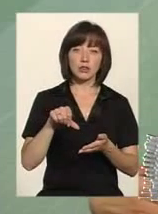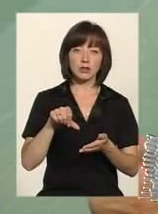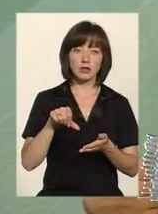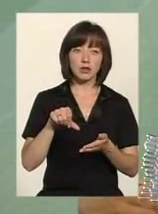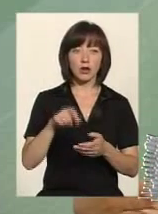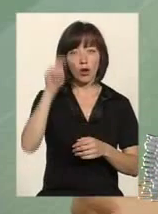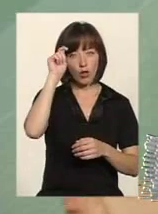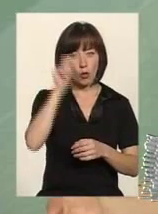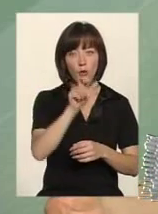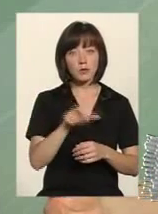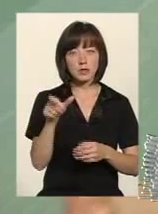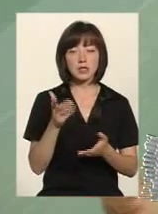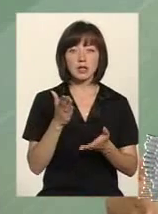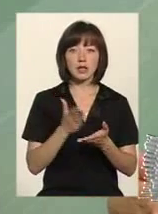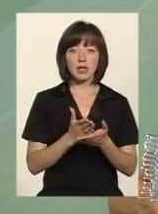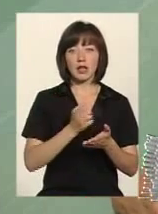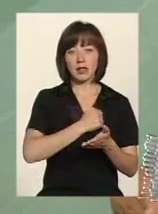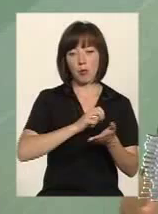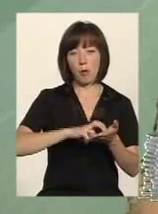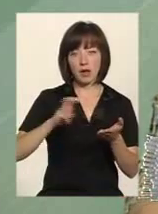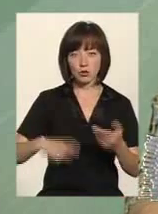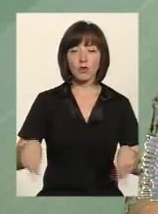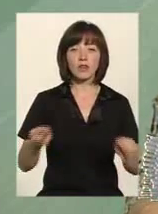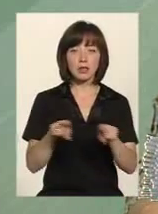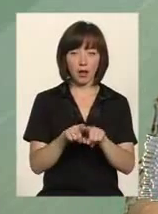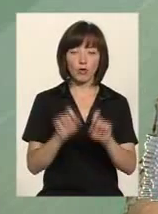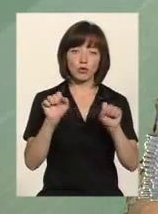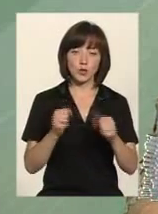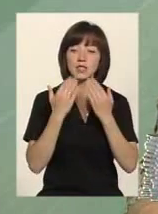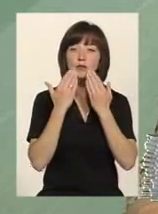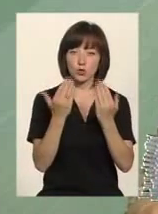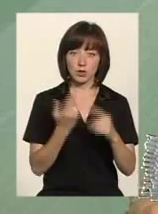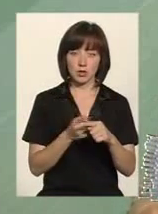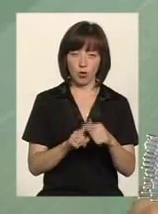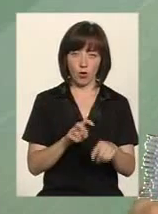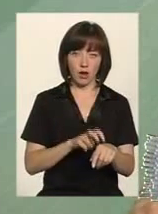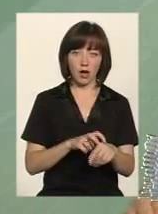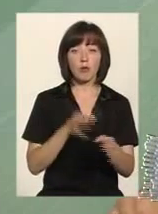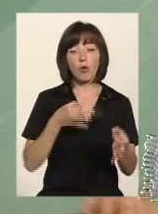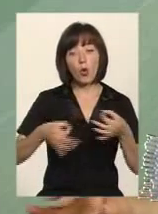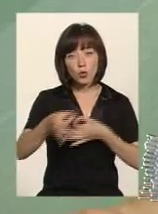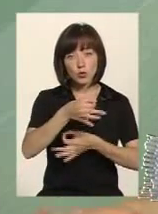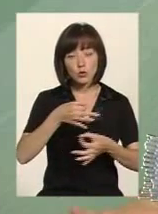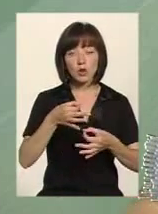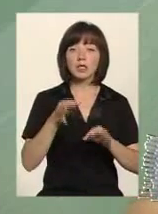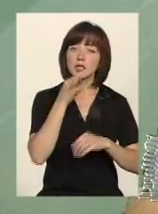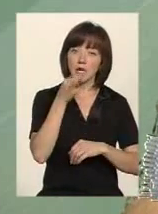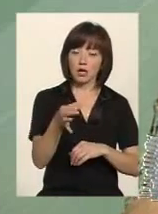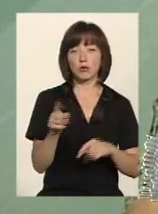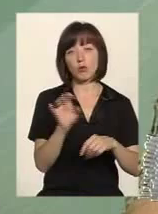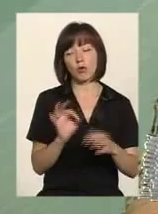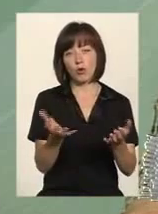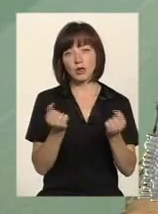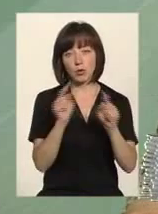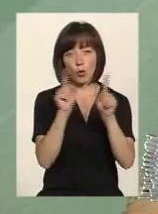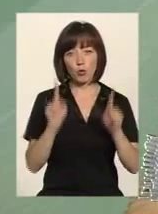скажімо, хлопці ті, які демобілізовані, вони також можуть звернутися до цієї особи, яка проконсультує і, скажімо, стосовно отримання